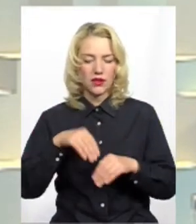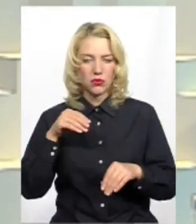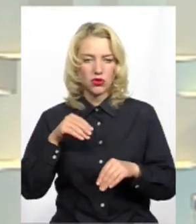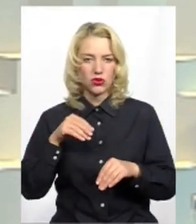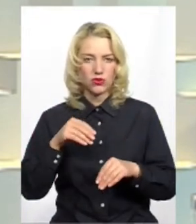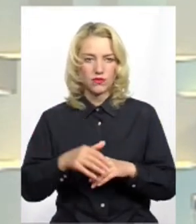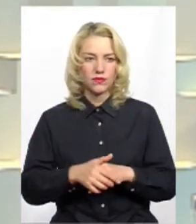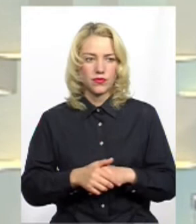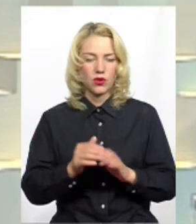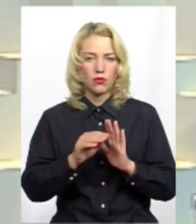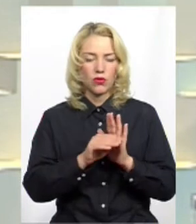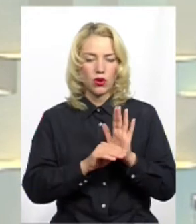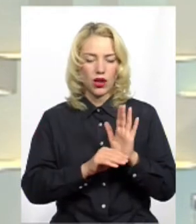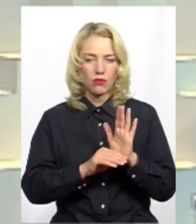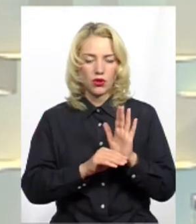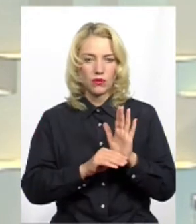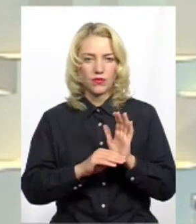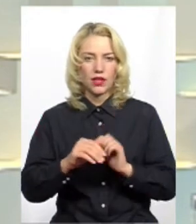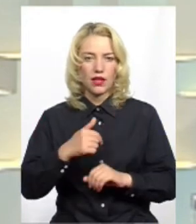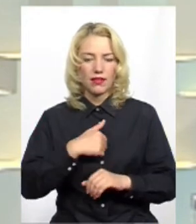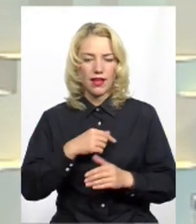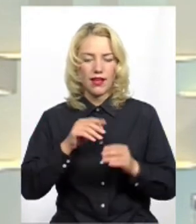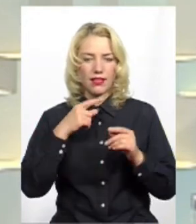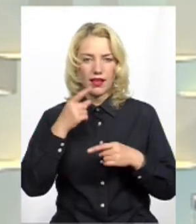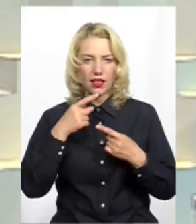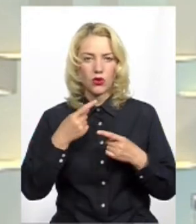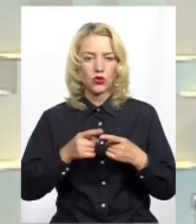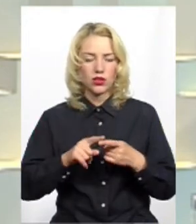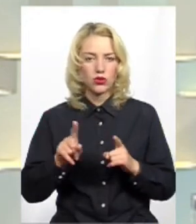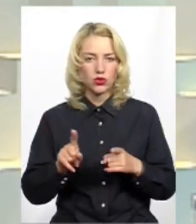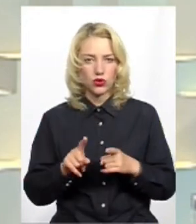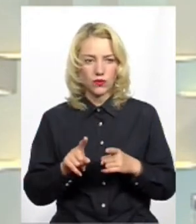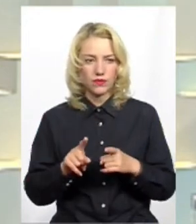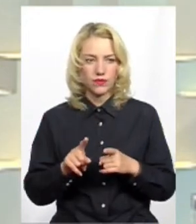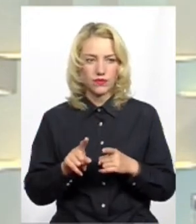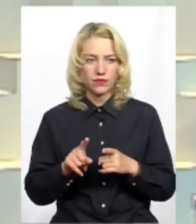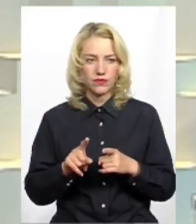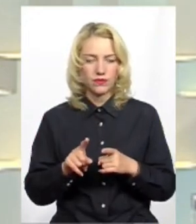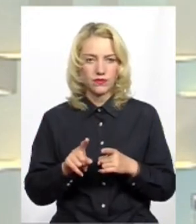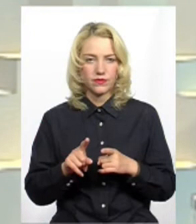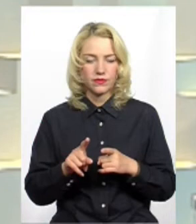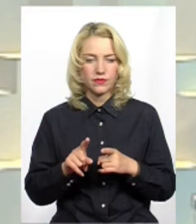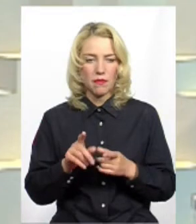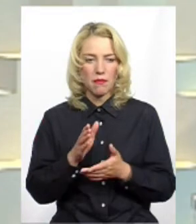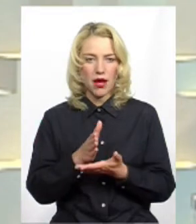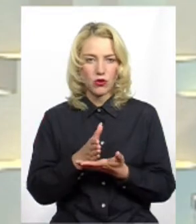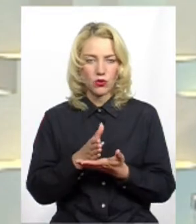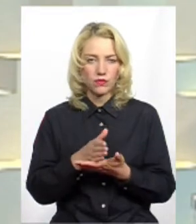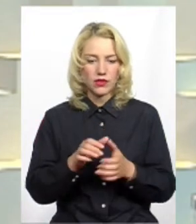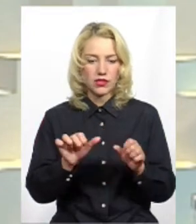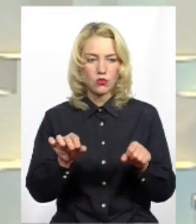програмою я декларую те, що маю